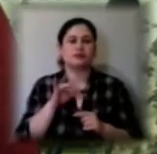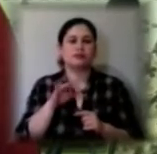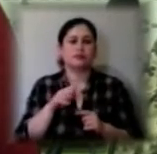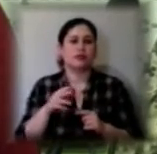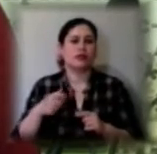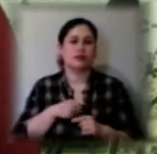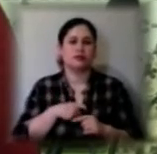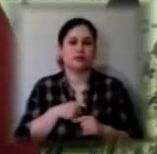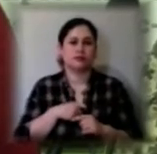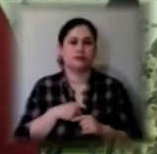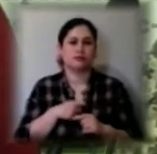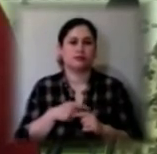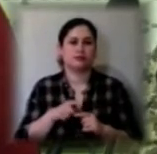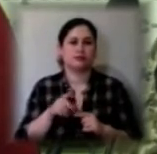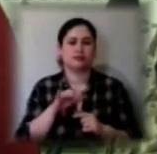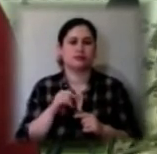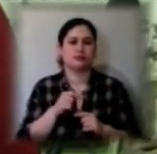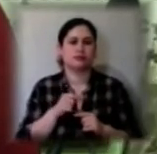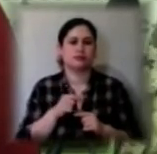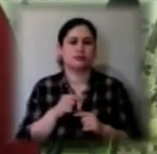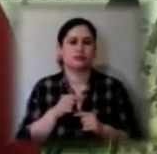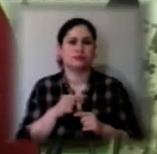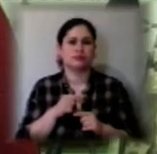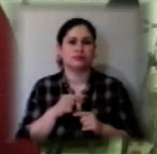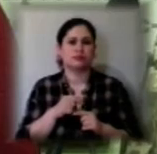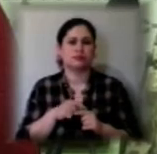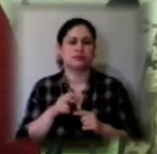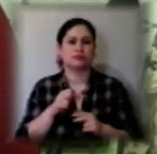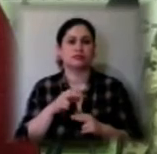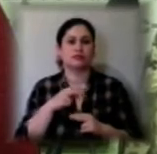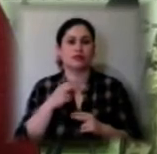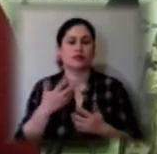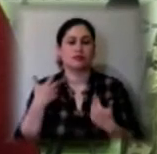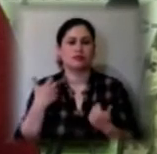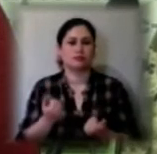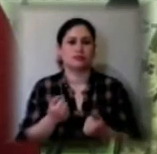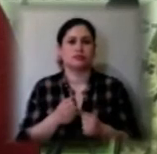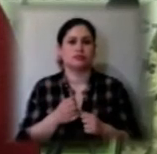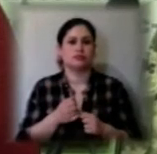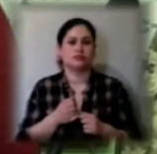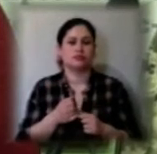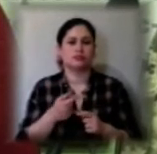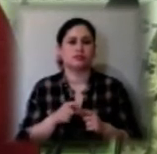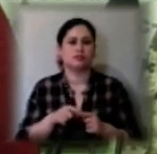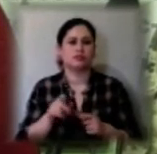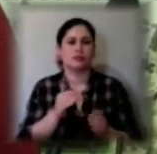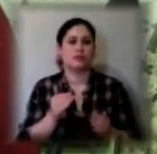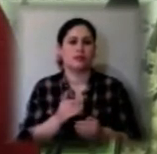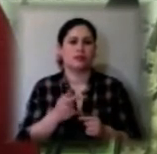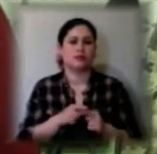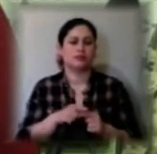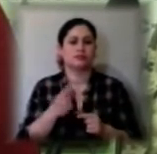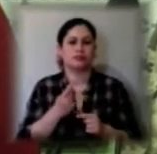списується по своїм завадам здоров'я, процент маленький. Тобто